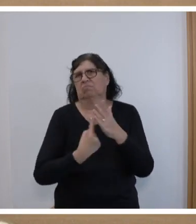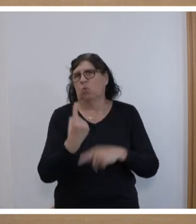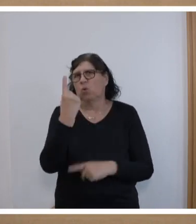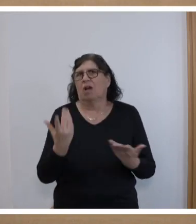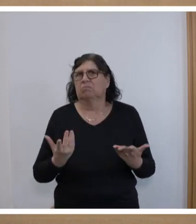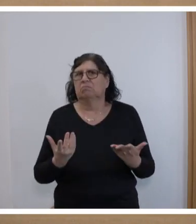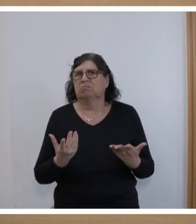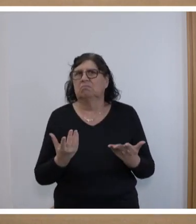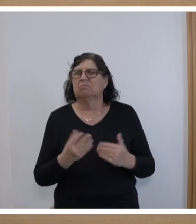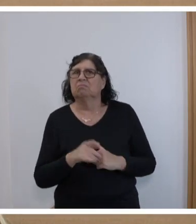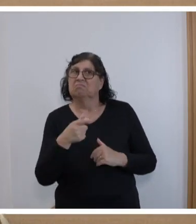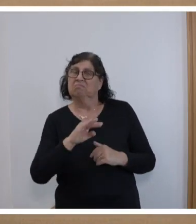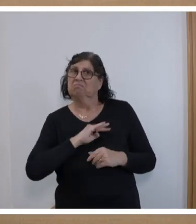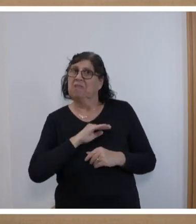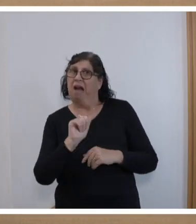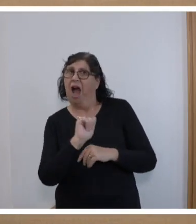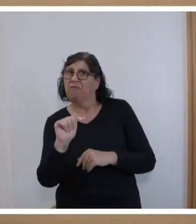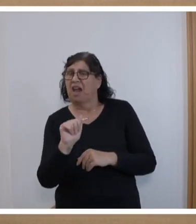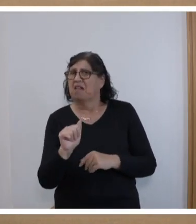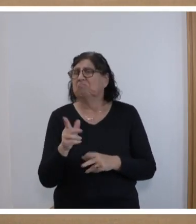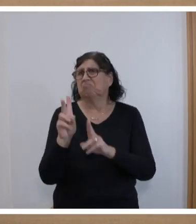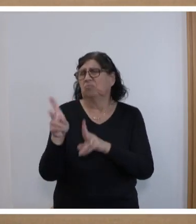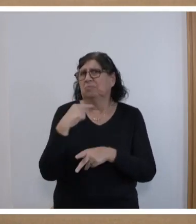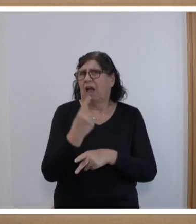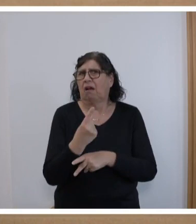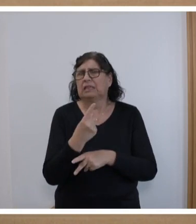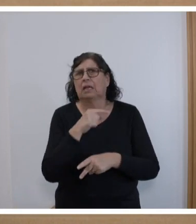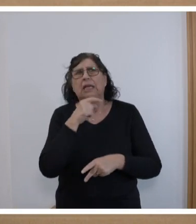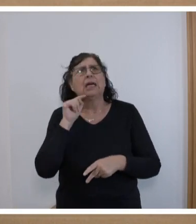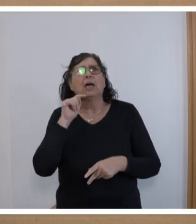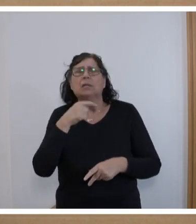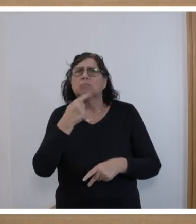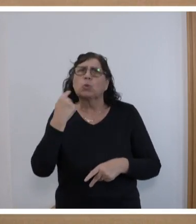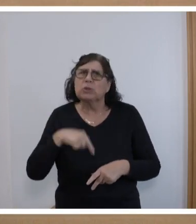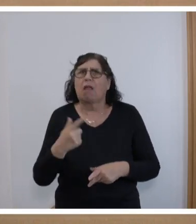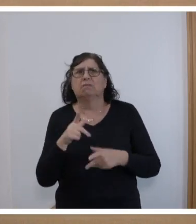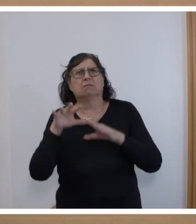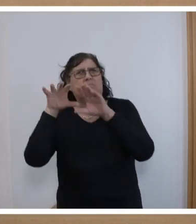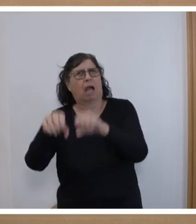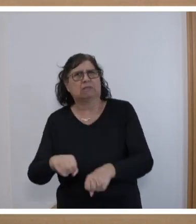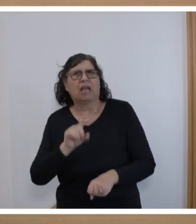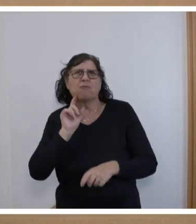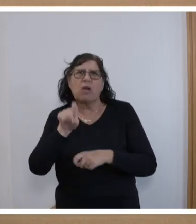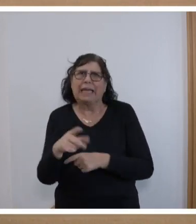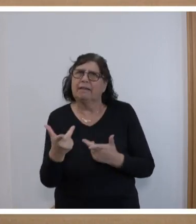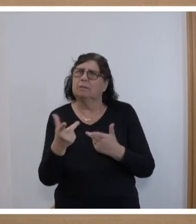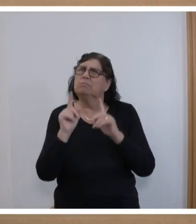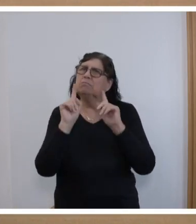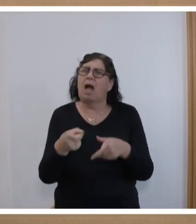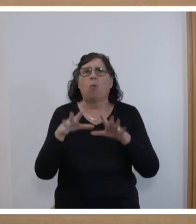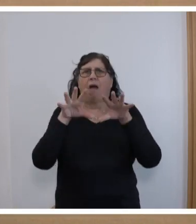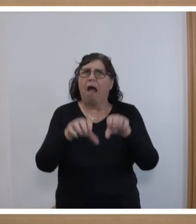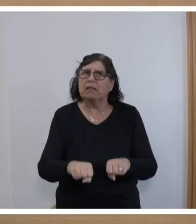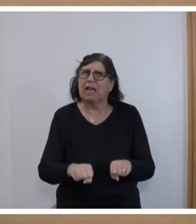Der Kollege Ahrweiler hat zu Recht gesagt, der russische Angriffskrieg auf die Ukraine, er ist auch ein Angriff